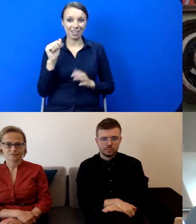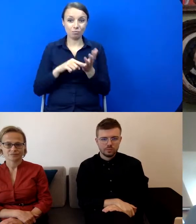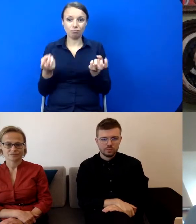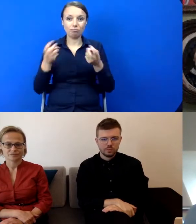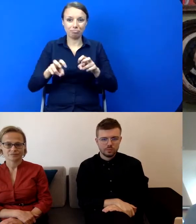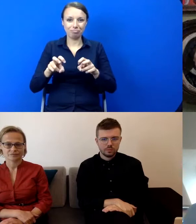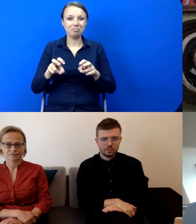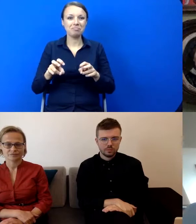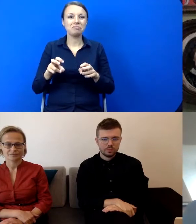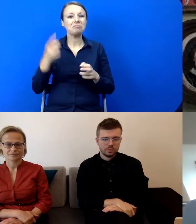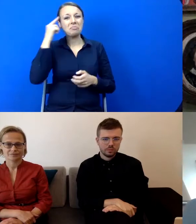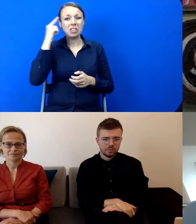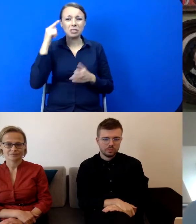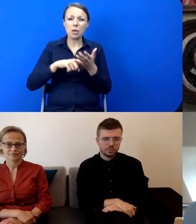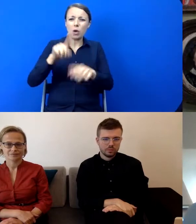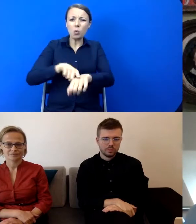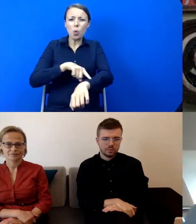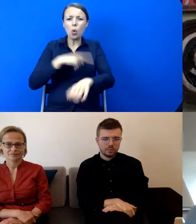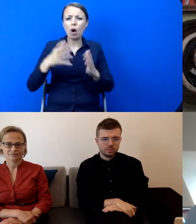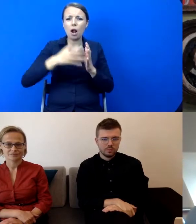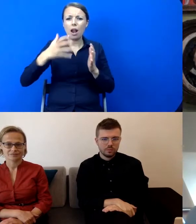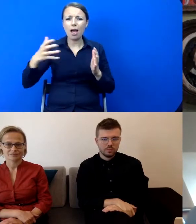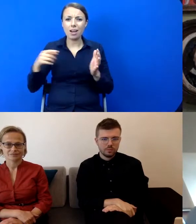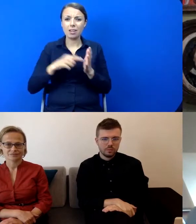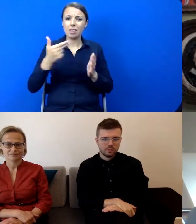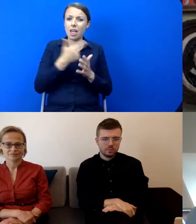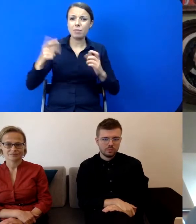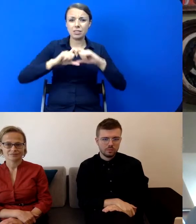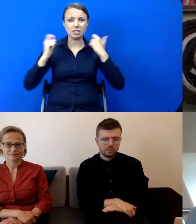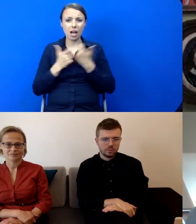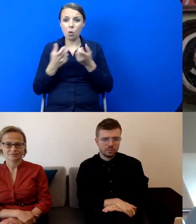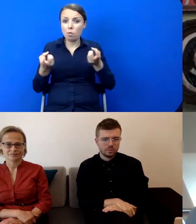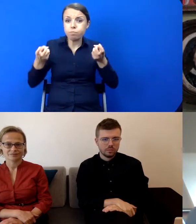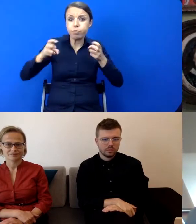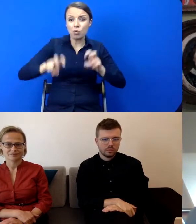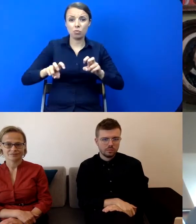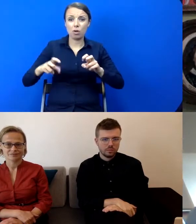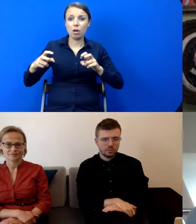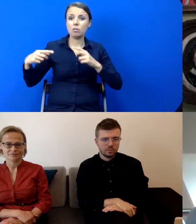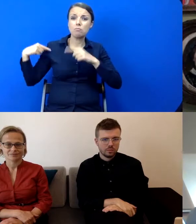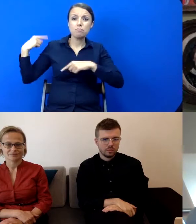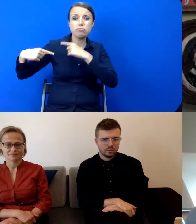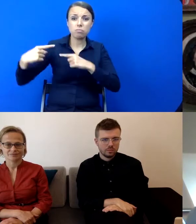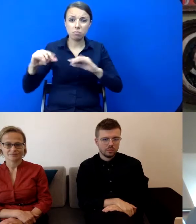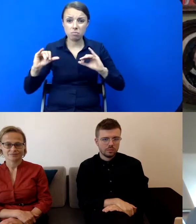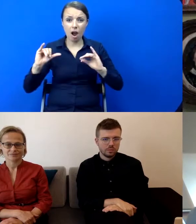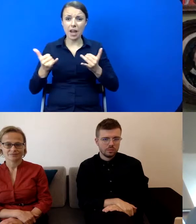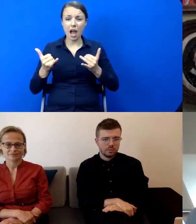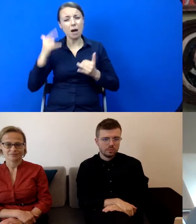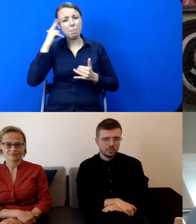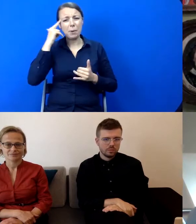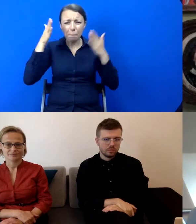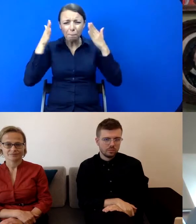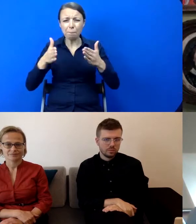rozwodzić nad aż tą tutaj genezą powstania tej